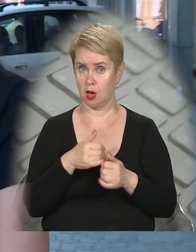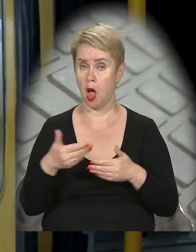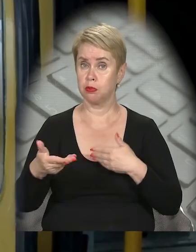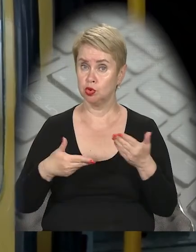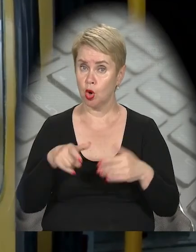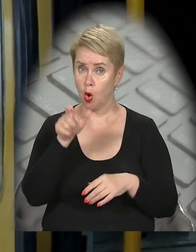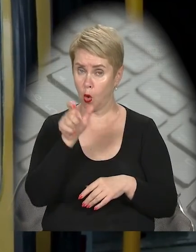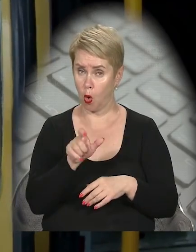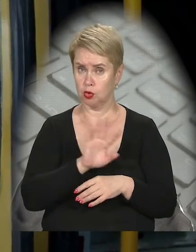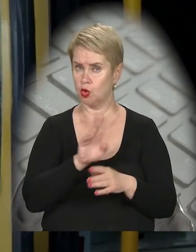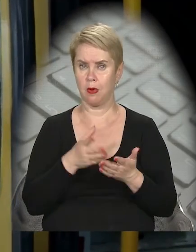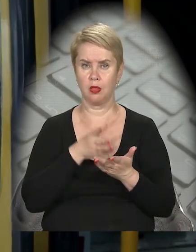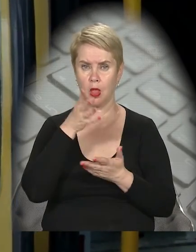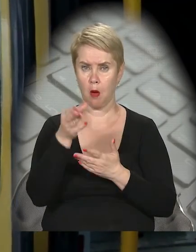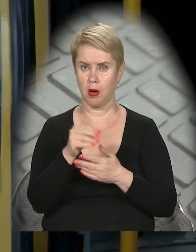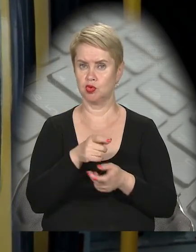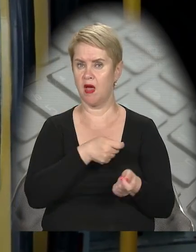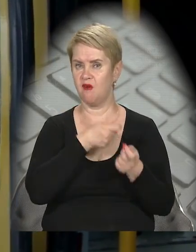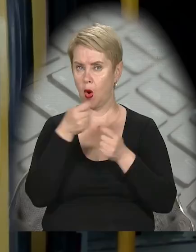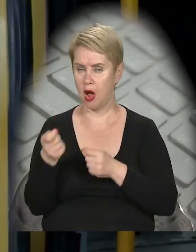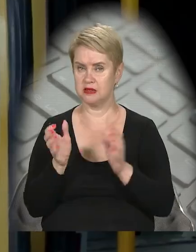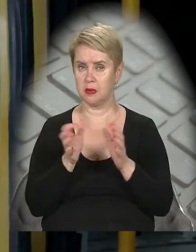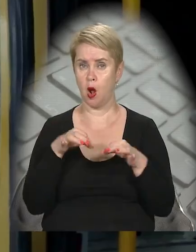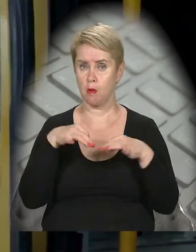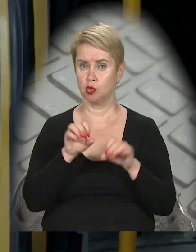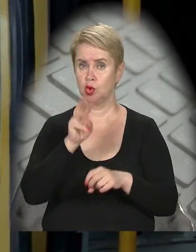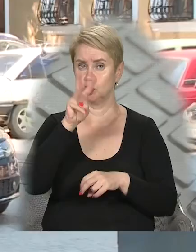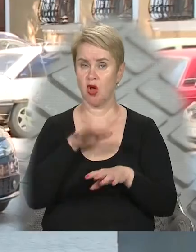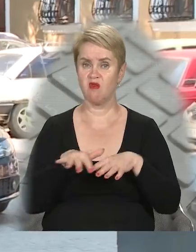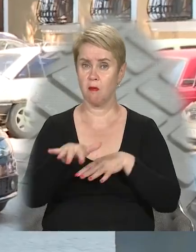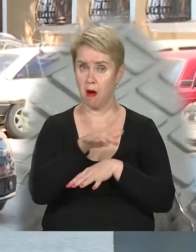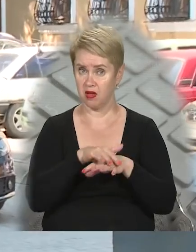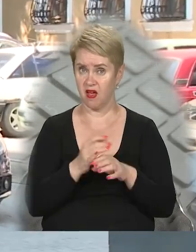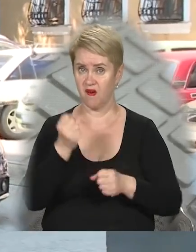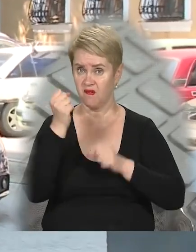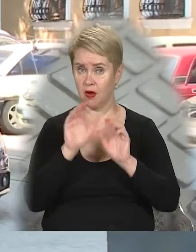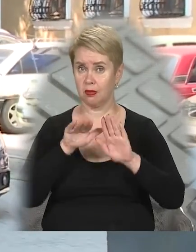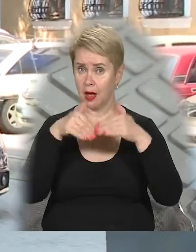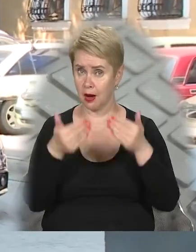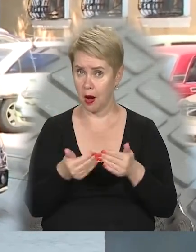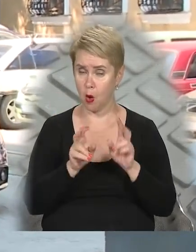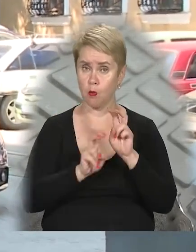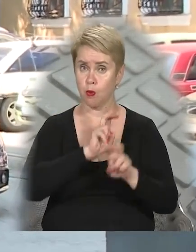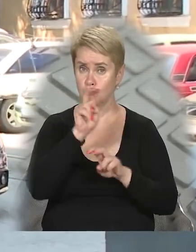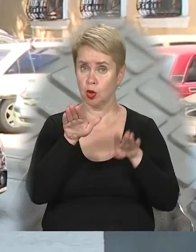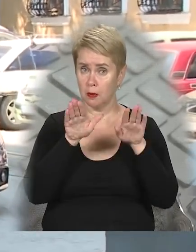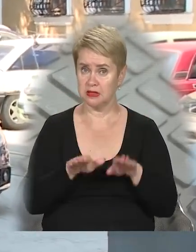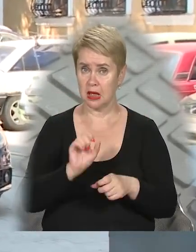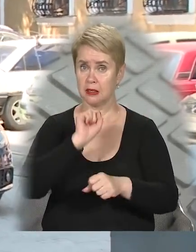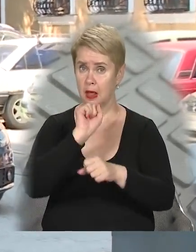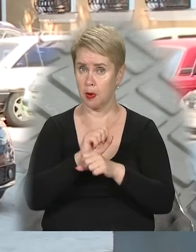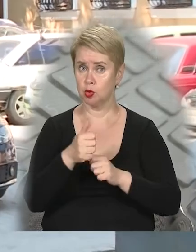пішоходів. Аби не оплачувати евакуацію та зберігання машини на штраф майданчику, водіям радять все ж пошукати місця на